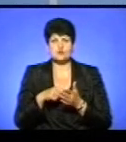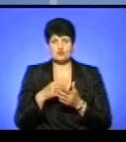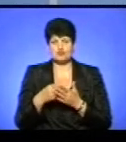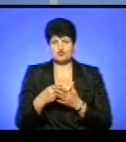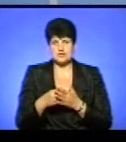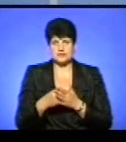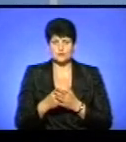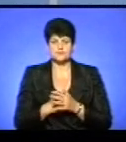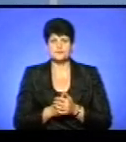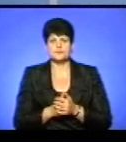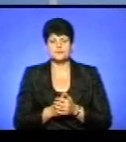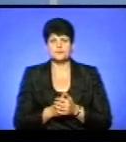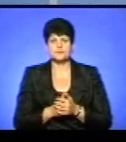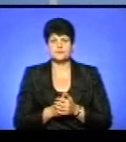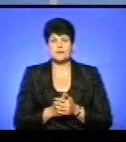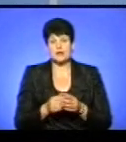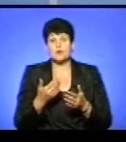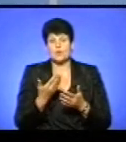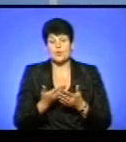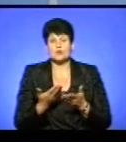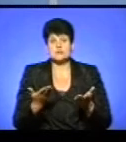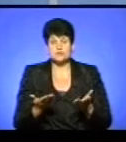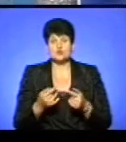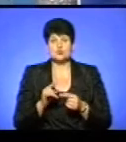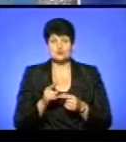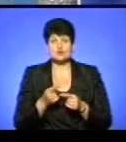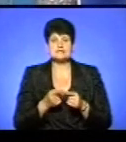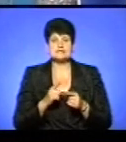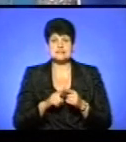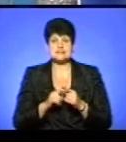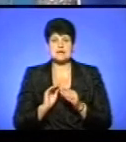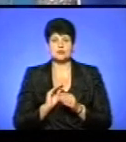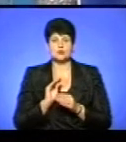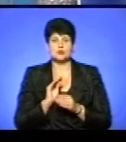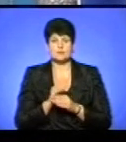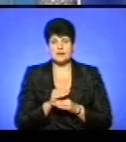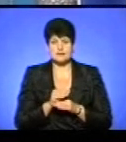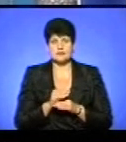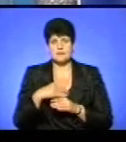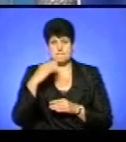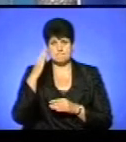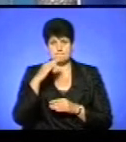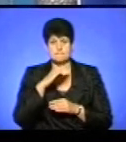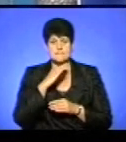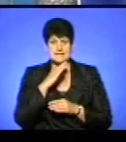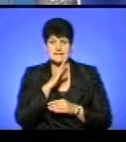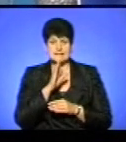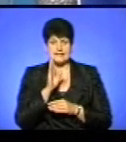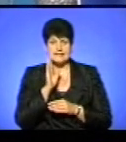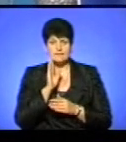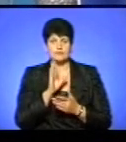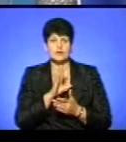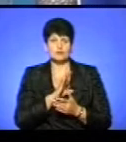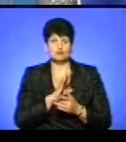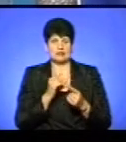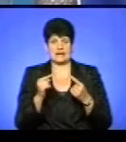бюджета міста Тернополя. І ось ця доплата батьків, яка йде за рахунок батьків, вона стала